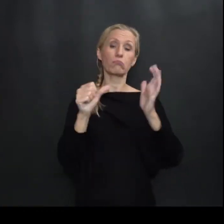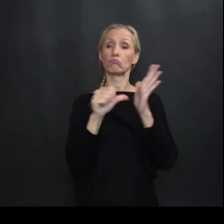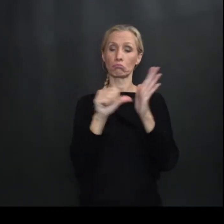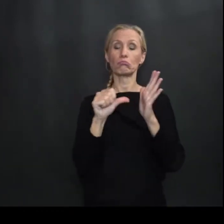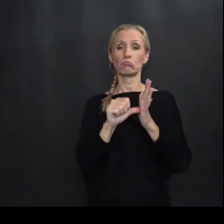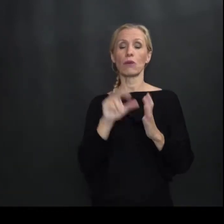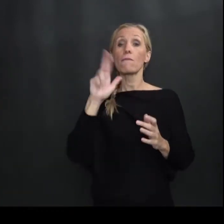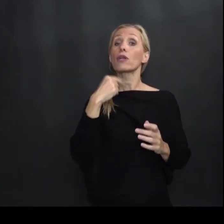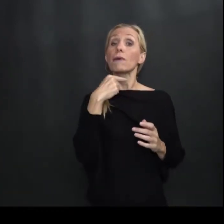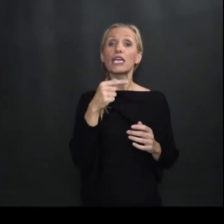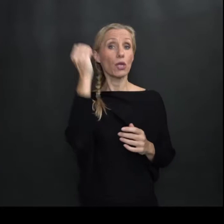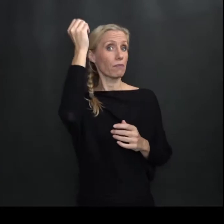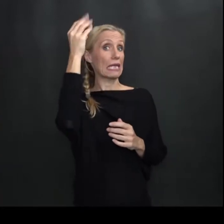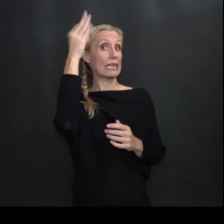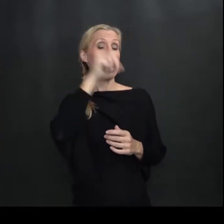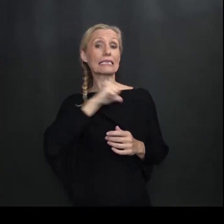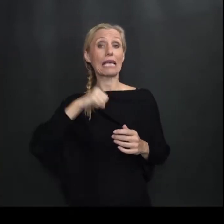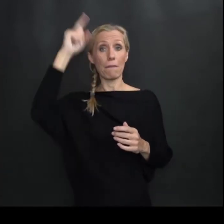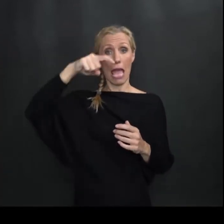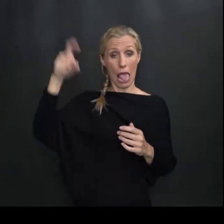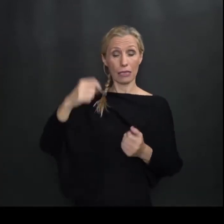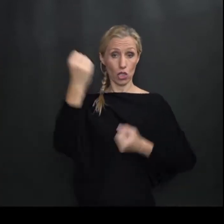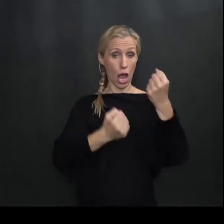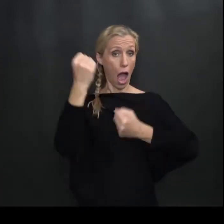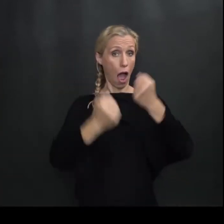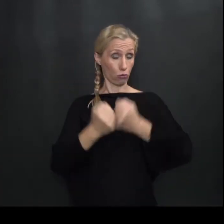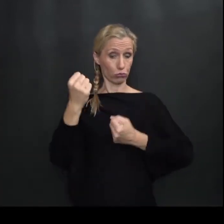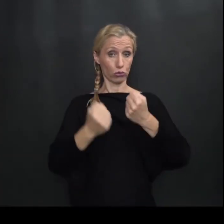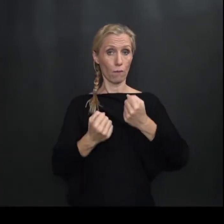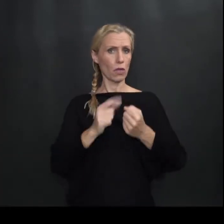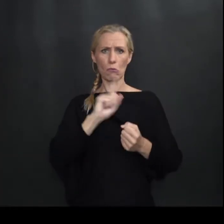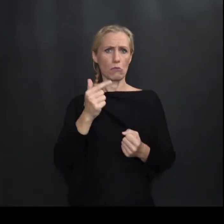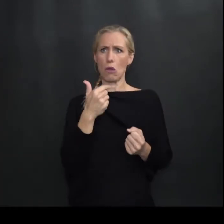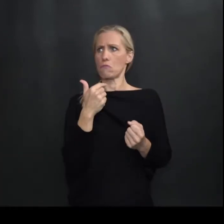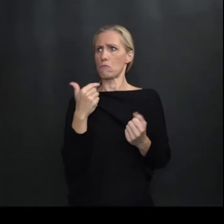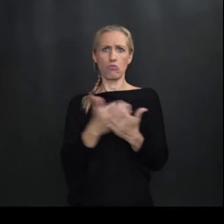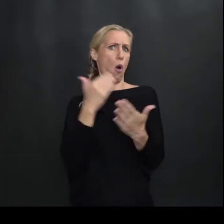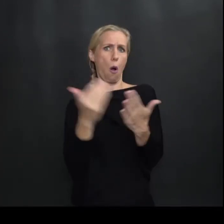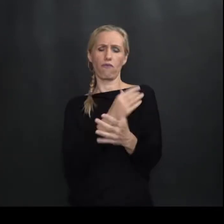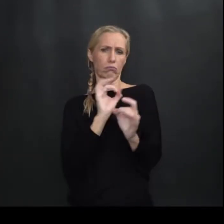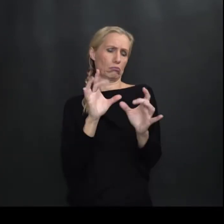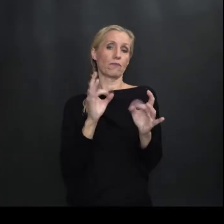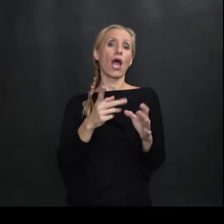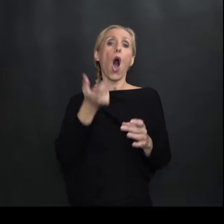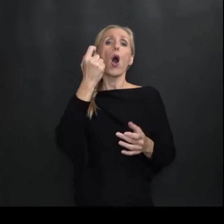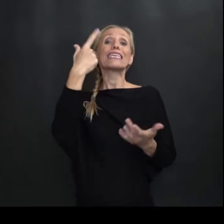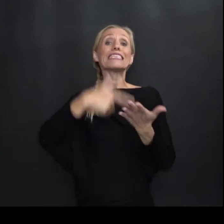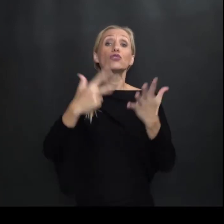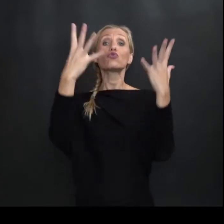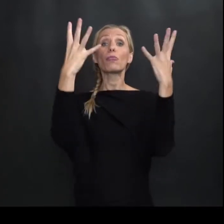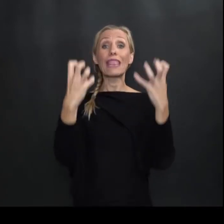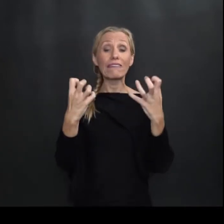Moram kazati da ideja O samom elektromobilu Odnosno električnom automobilu Nije nešto novo Još od